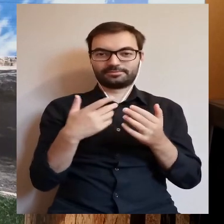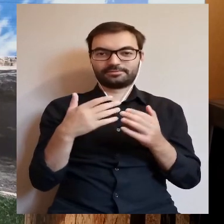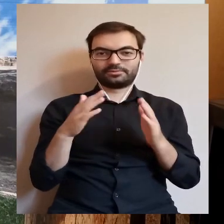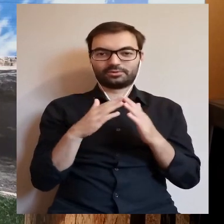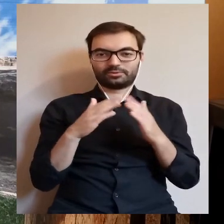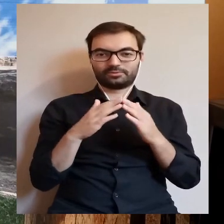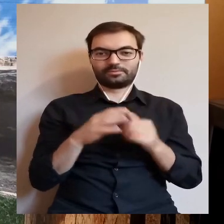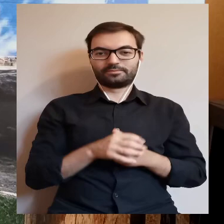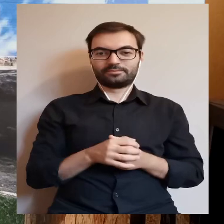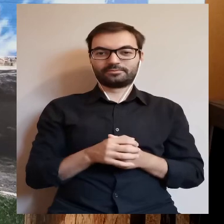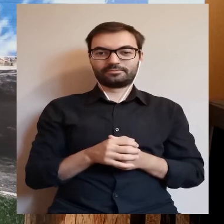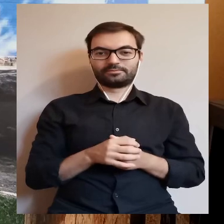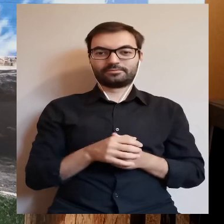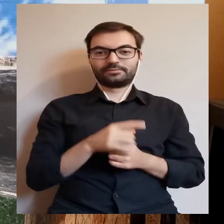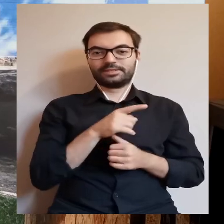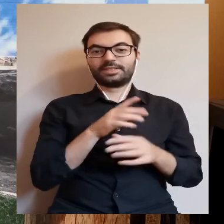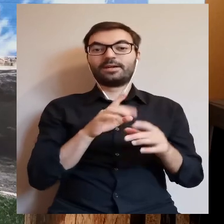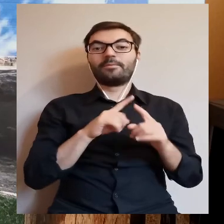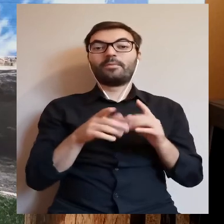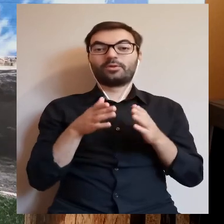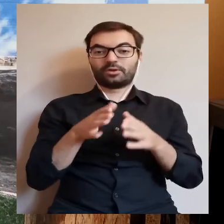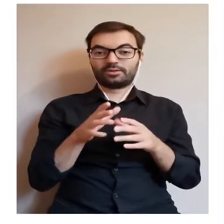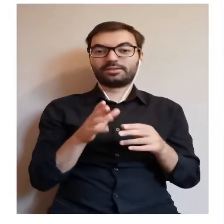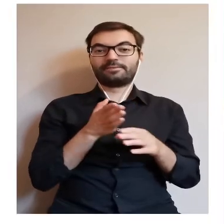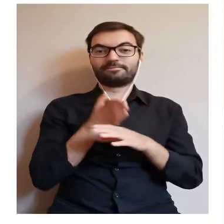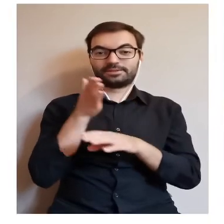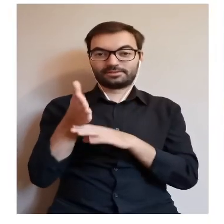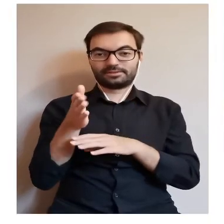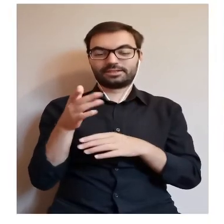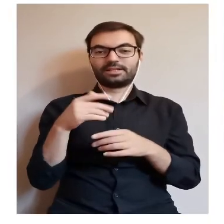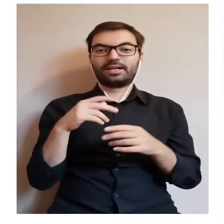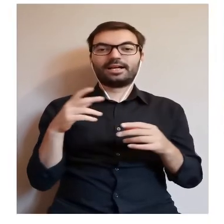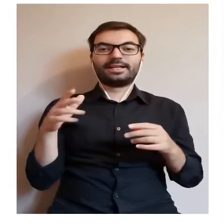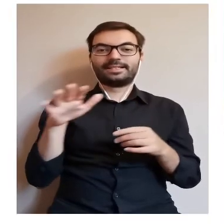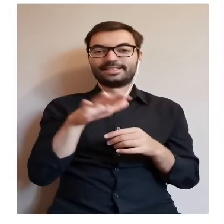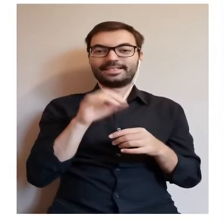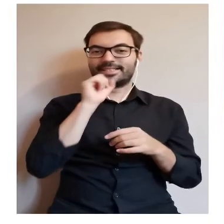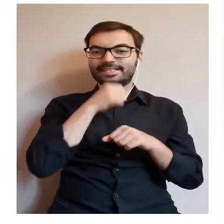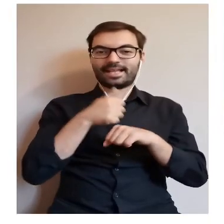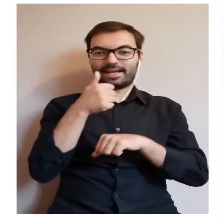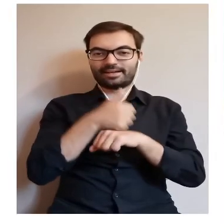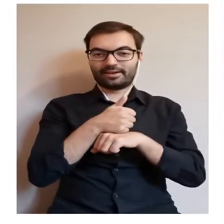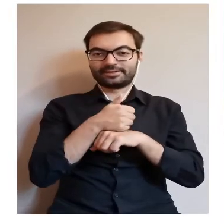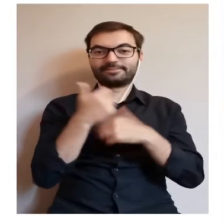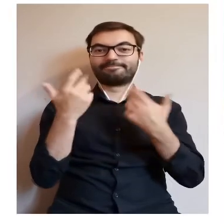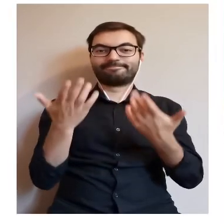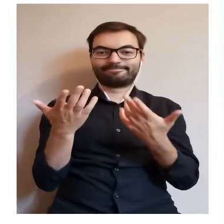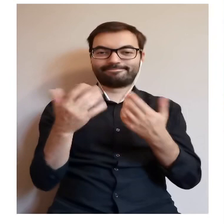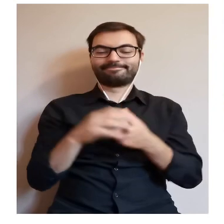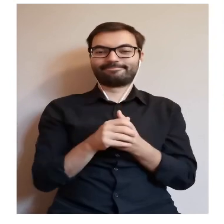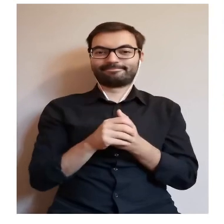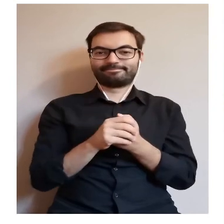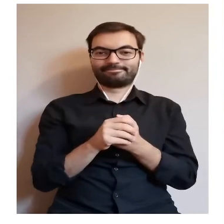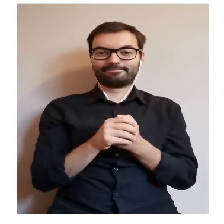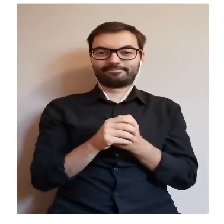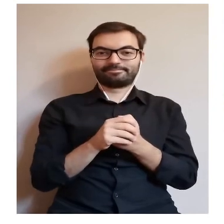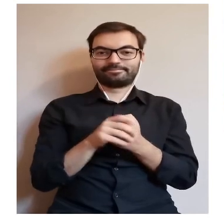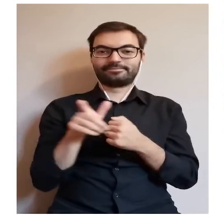do grodu. On się zatrzymał po drodze w dworze starosty. Tam w czułych objęciach